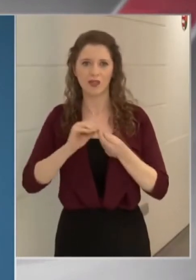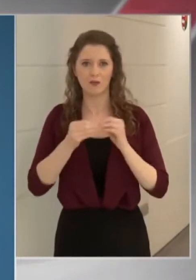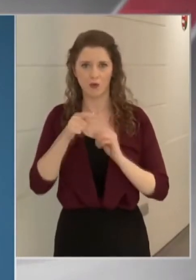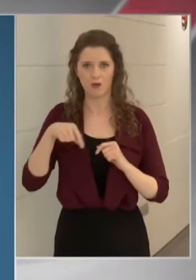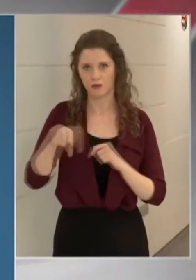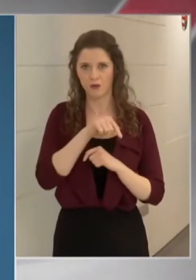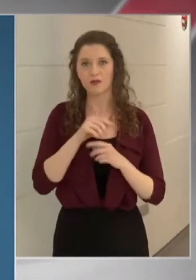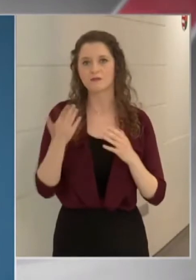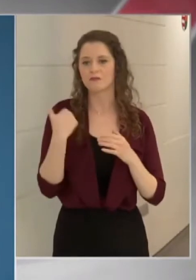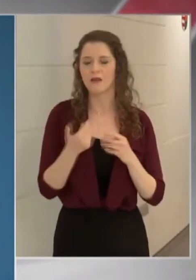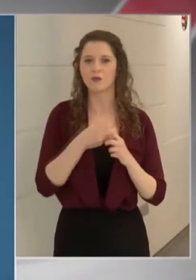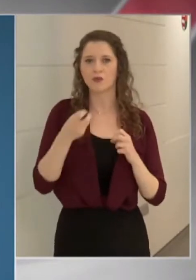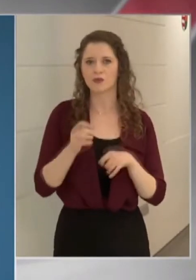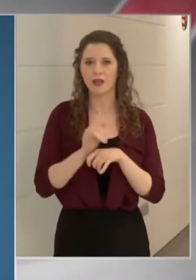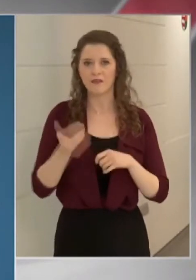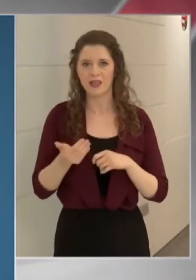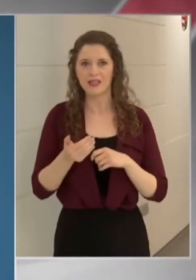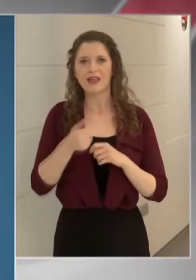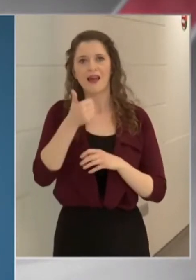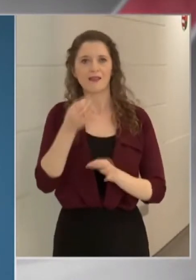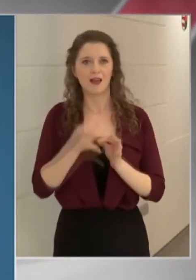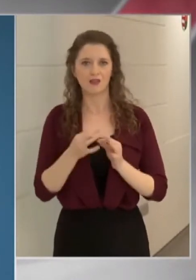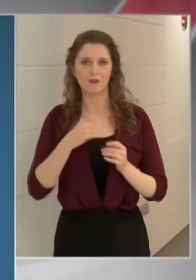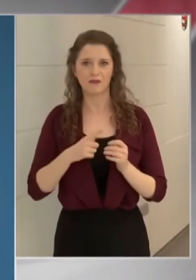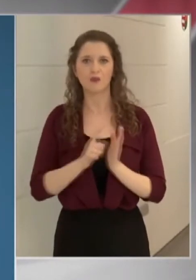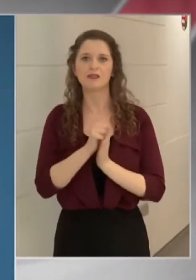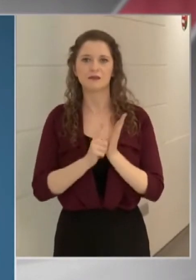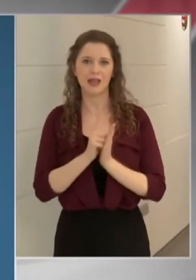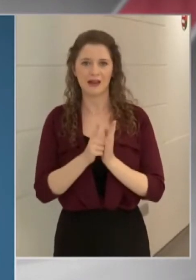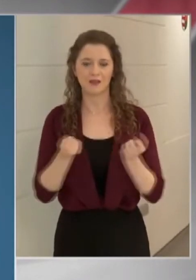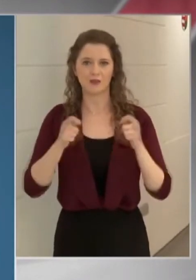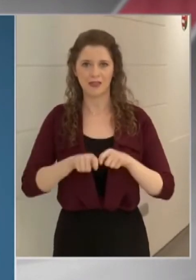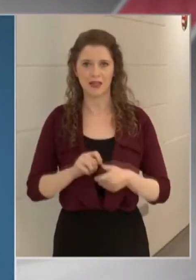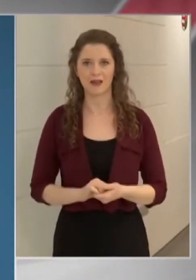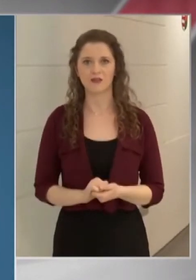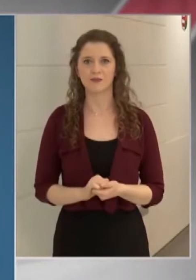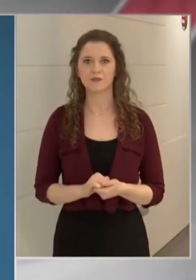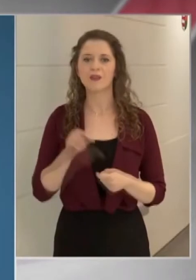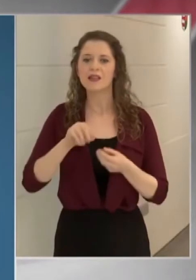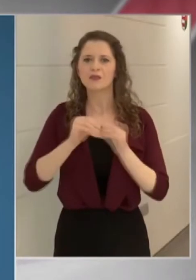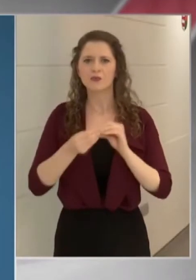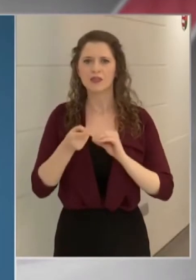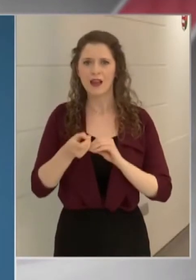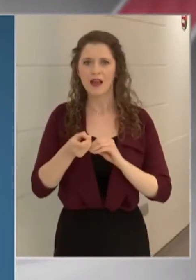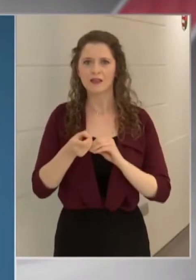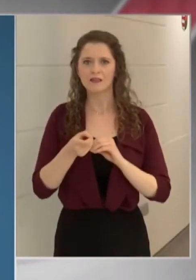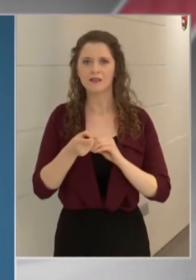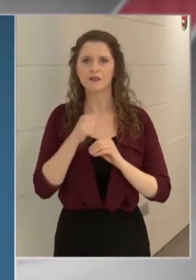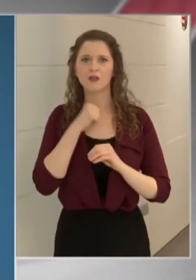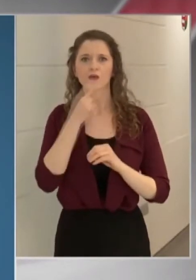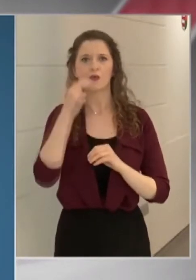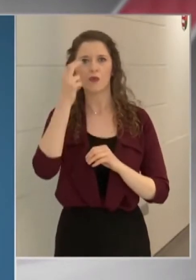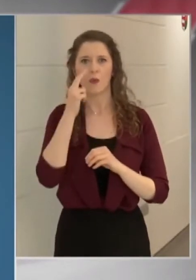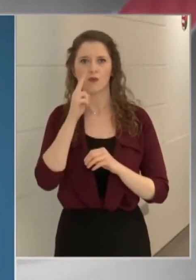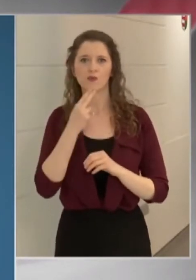az elmúlt hosszú hétvégén egy esetben került sor üzlet ideiglenes bezárására. Ez az üzlet, ez gönyű településen egy